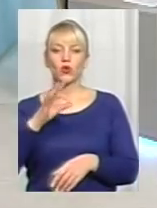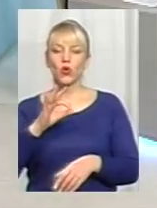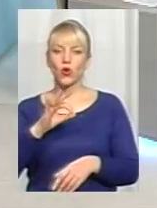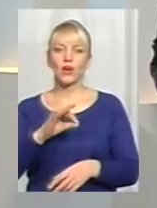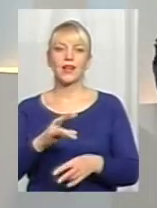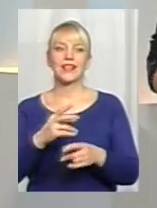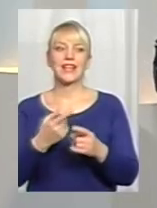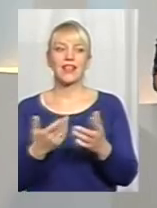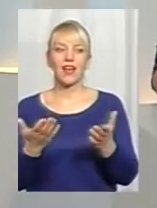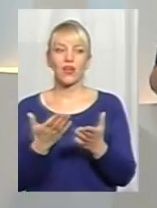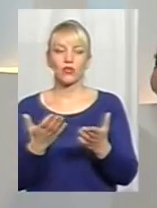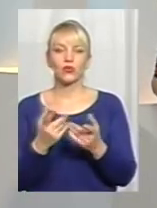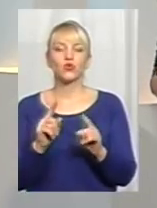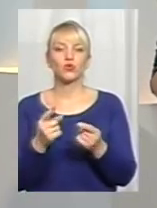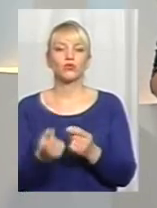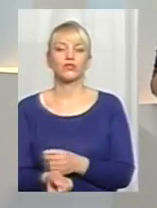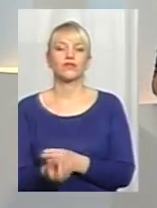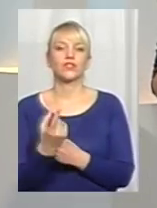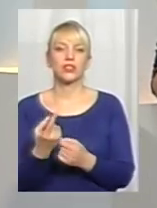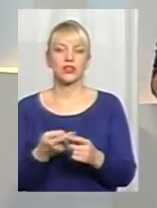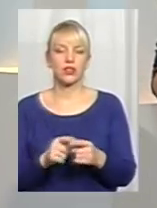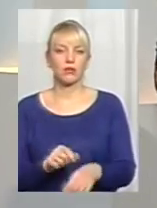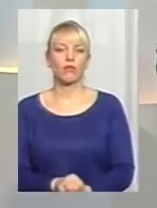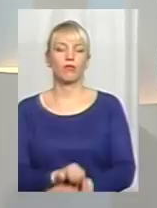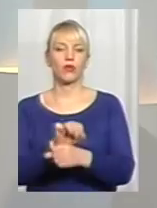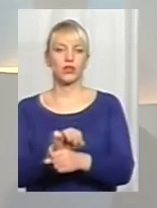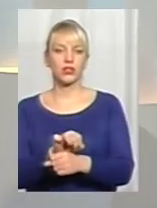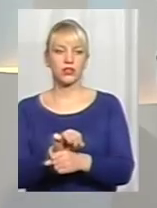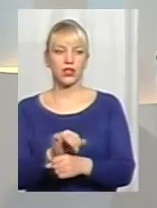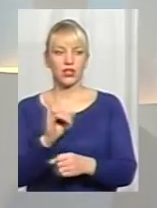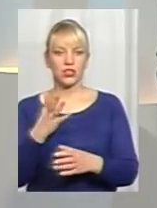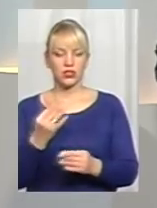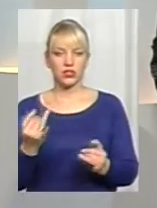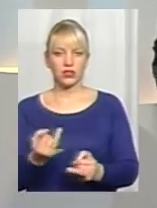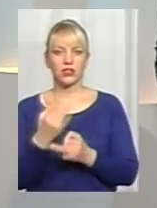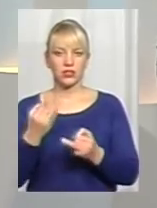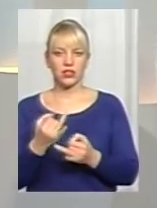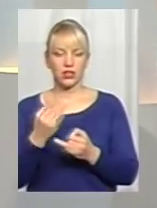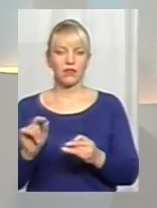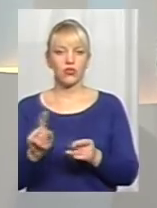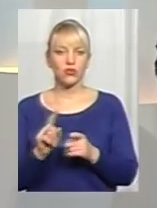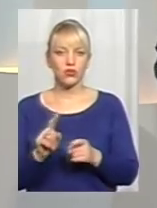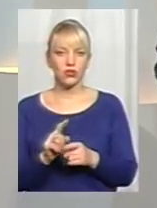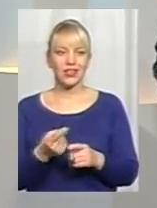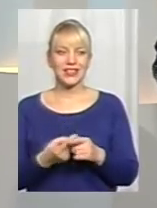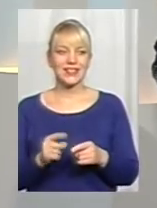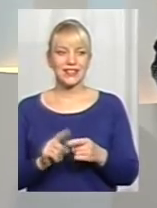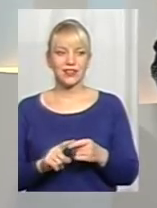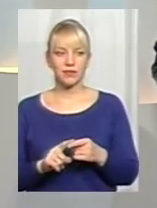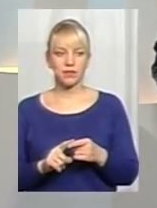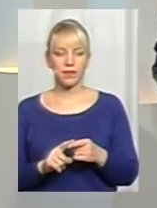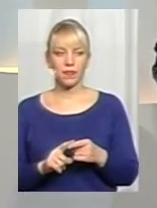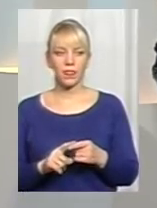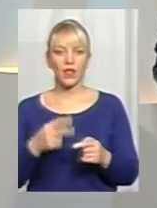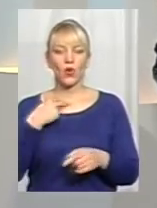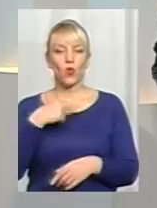якомусь ґрунті цей же протест зародився. І ще дуже цікавить питання, що ці в